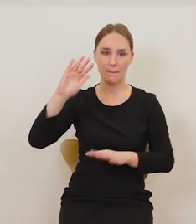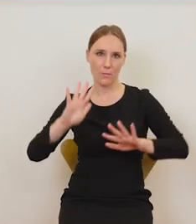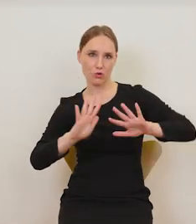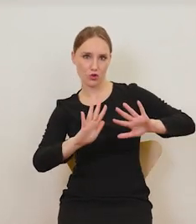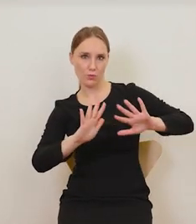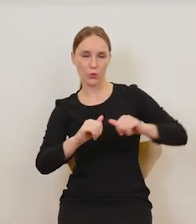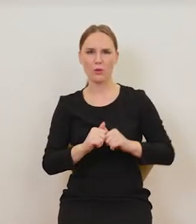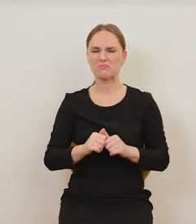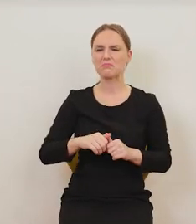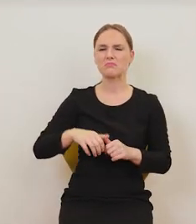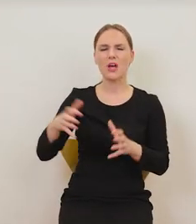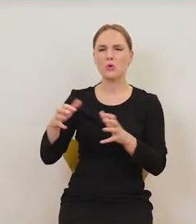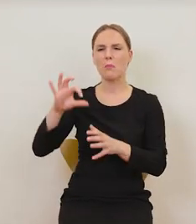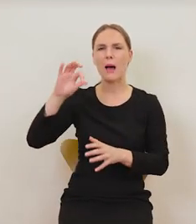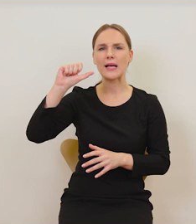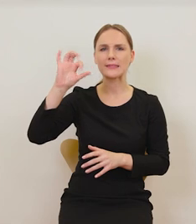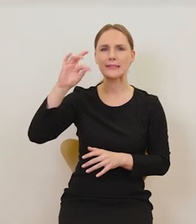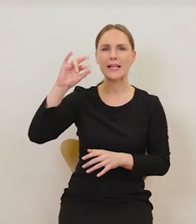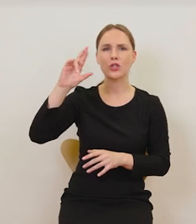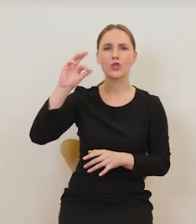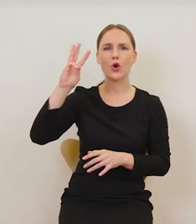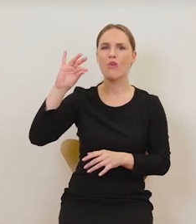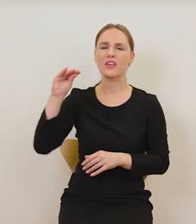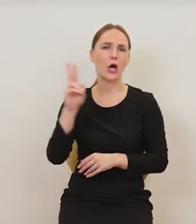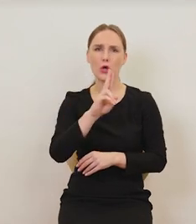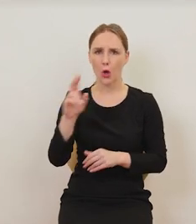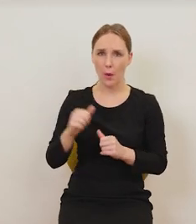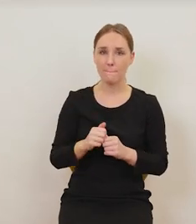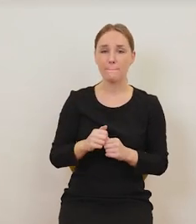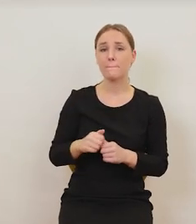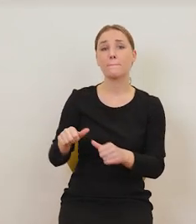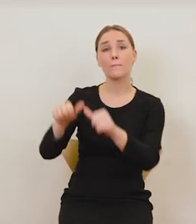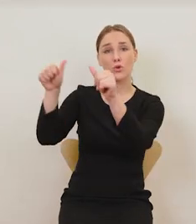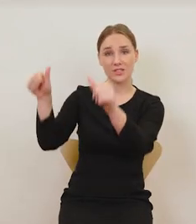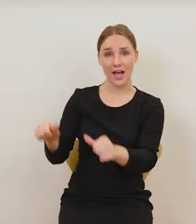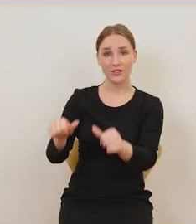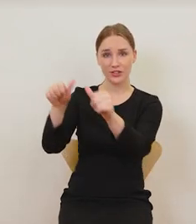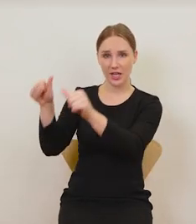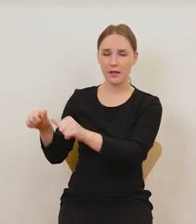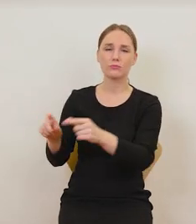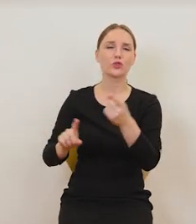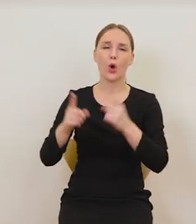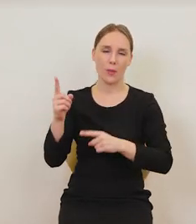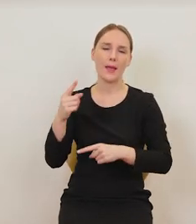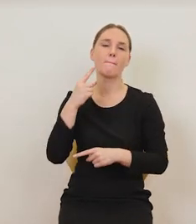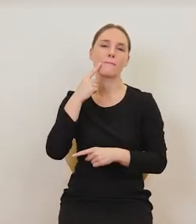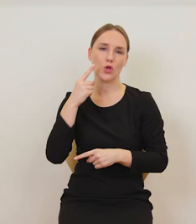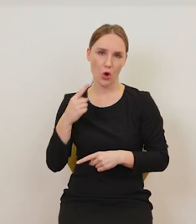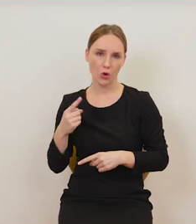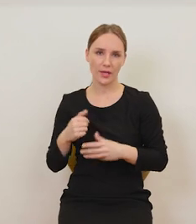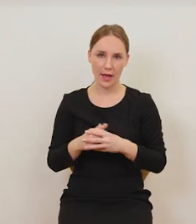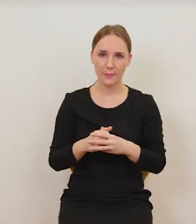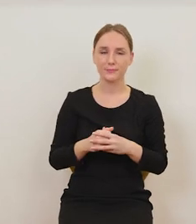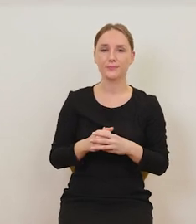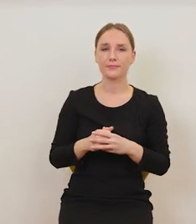to takie postaci z mitologii oczywiście i